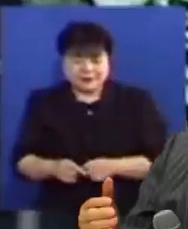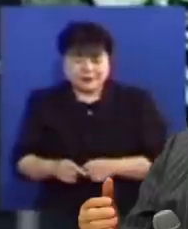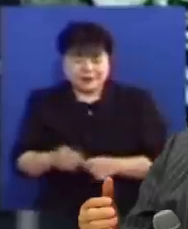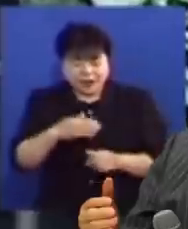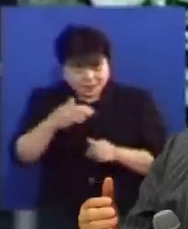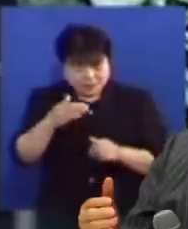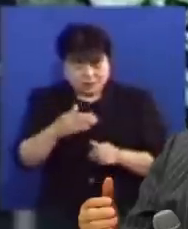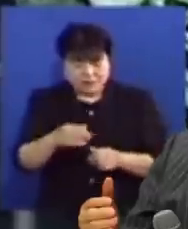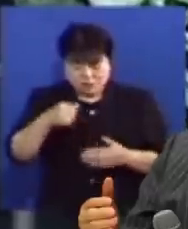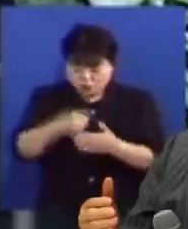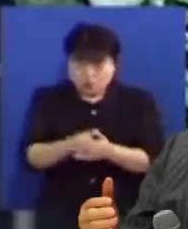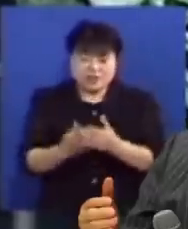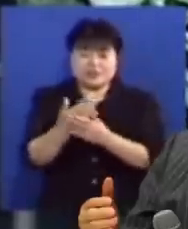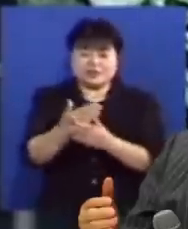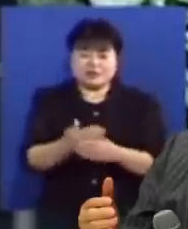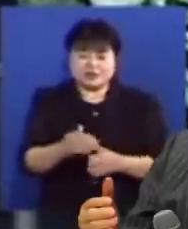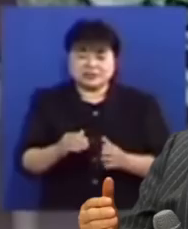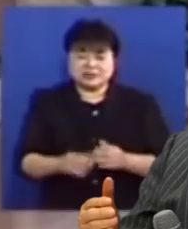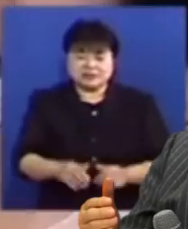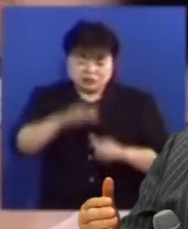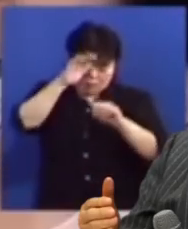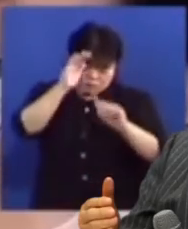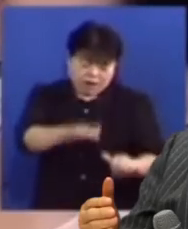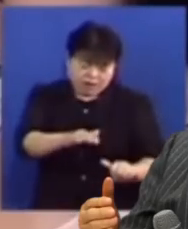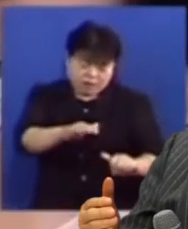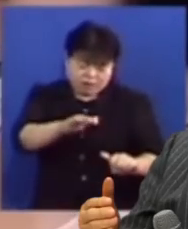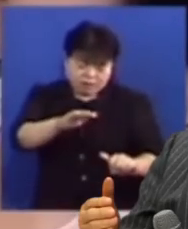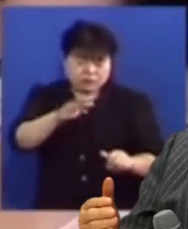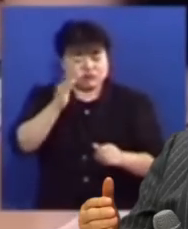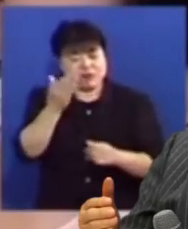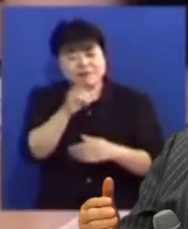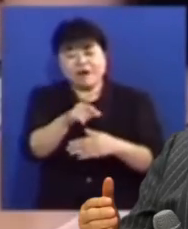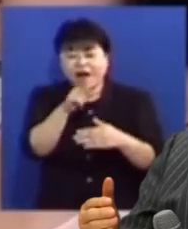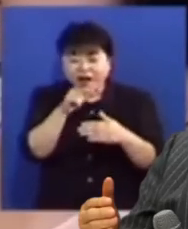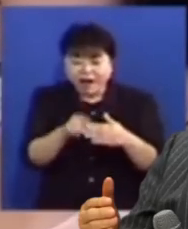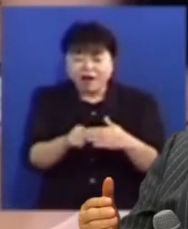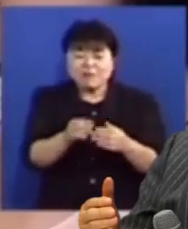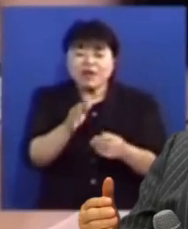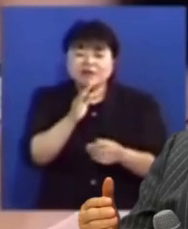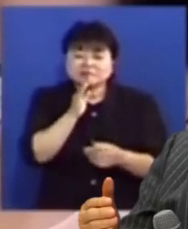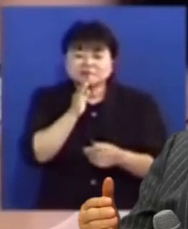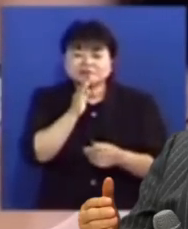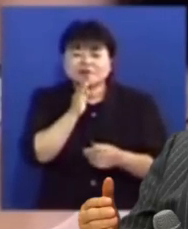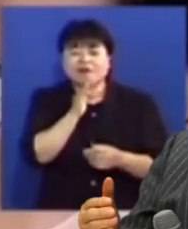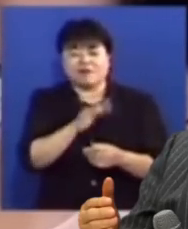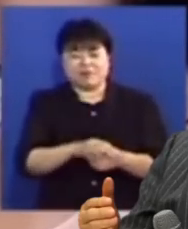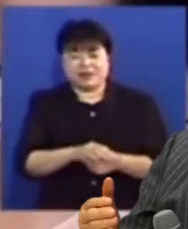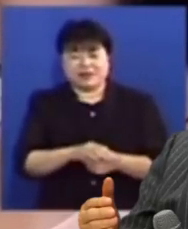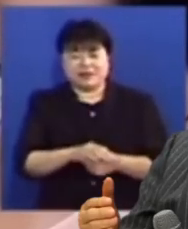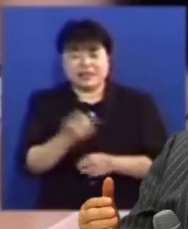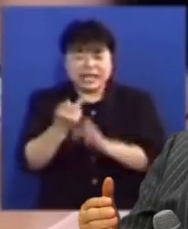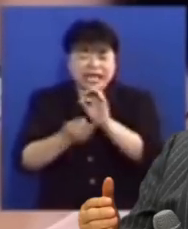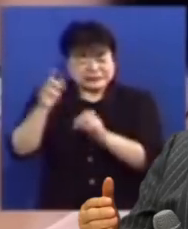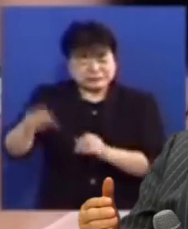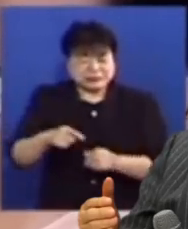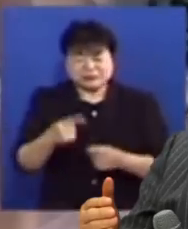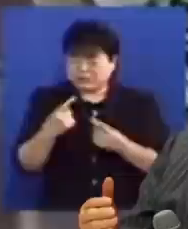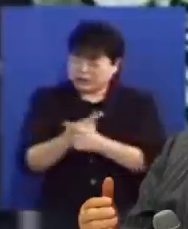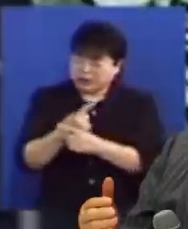기도하면 용감하게 힘을 내서 기도할 수 있습니다 내 마음은 자꾸 인심 조색변으로 변해요